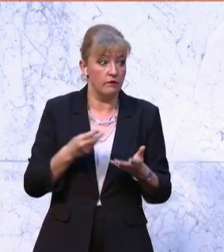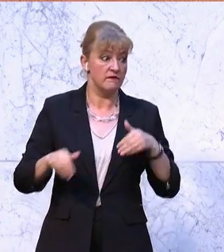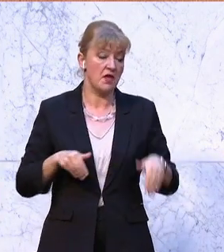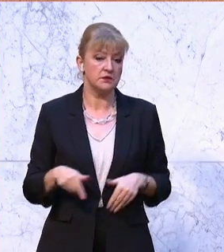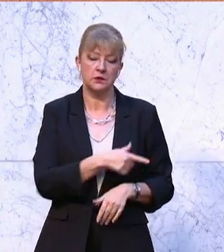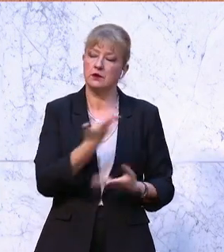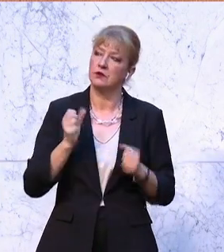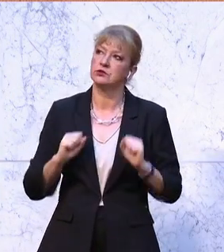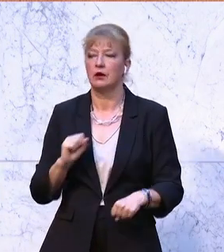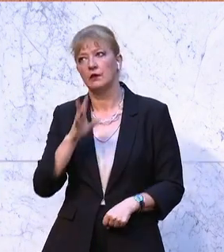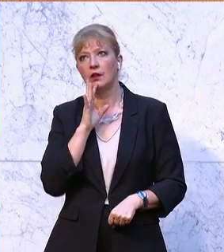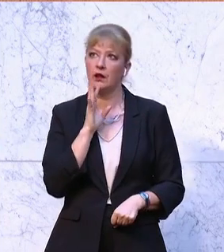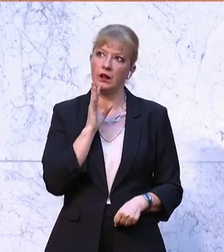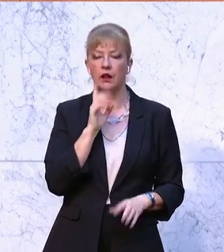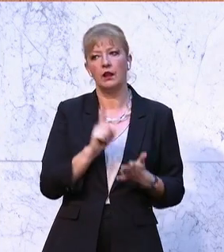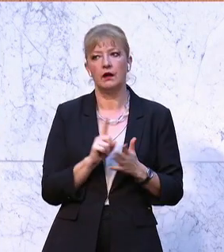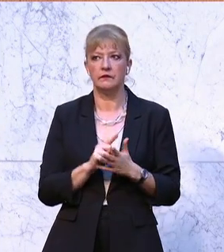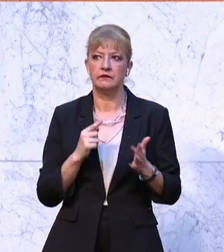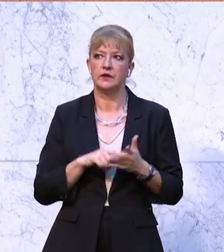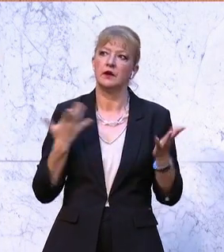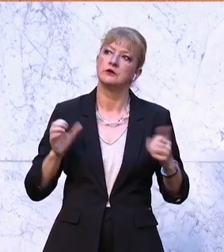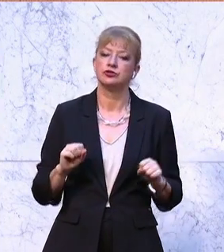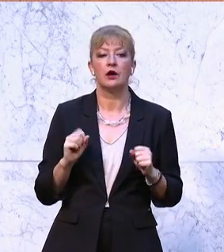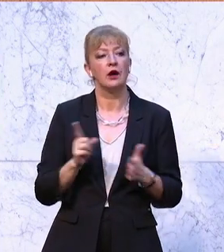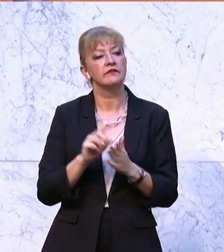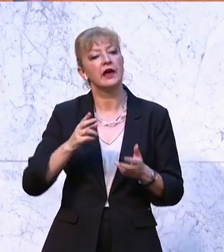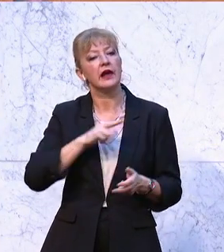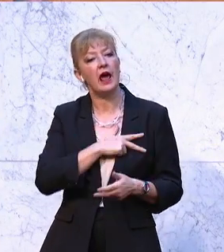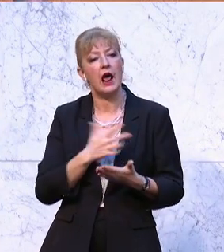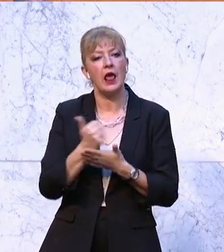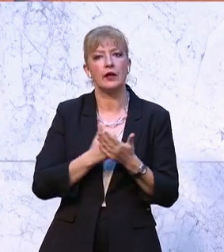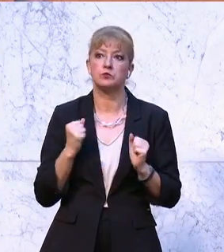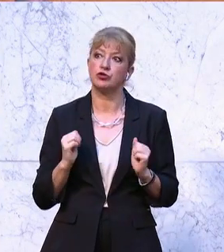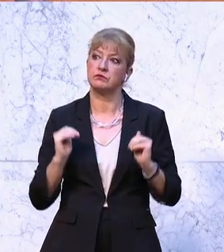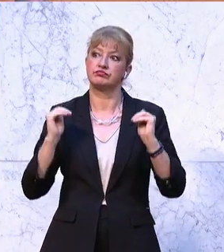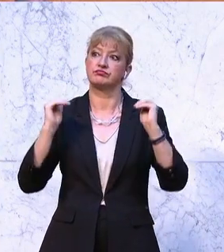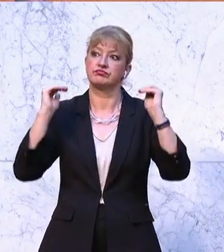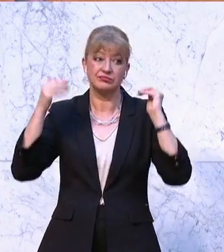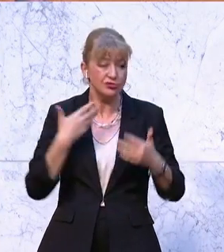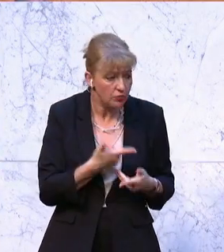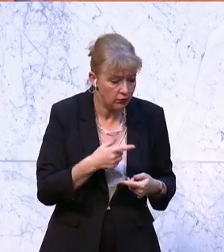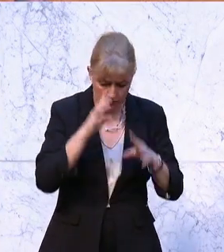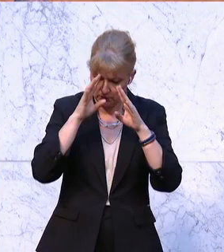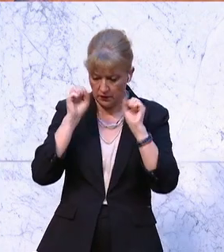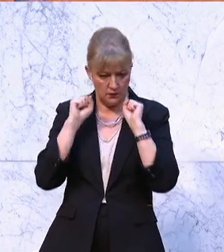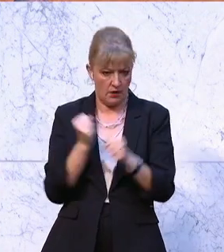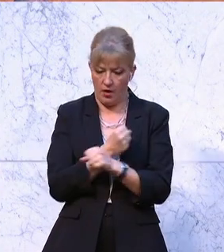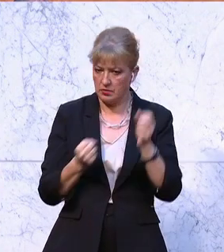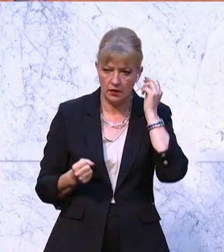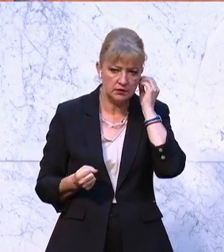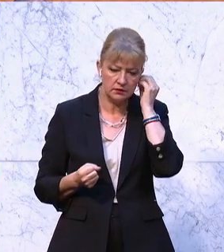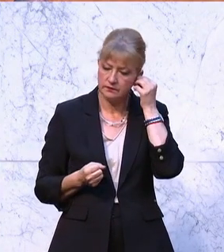redet immer noch von kräftig steigenden Realeinkommen. Unfassbar. Gut durch die Krise,